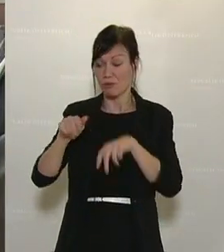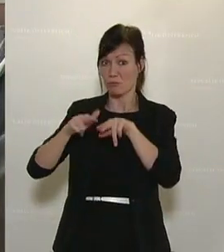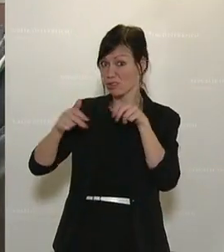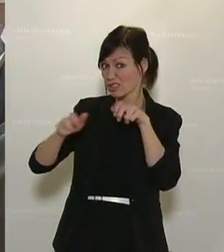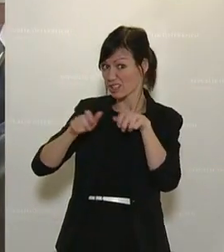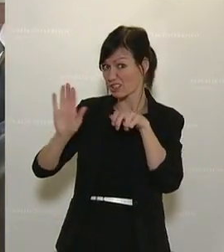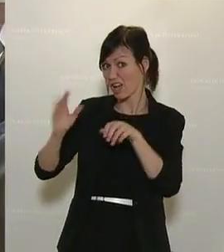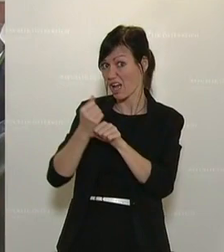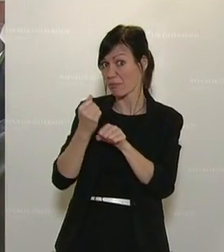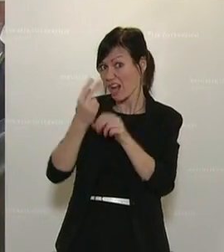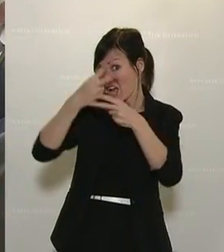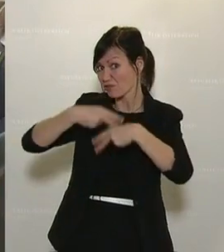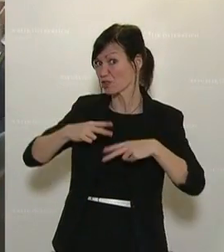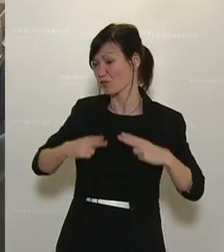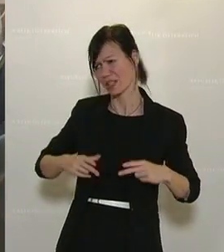auch zufrieden sind.